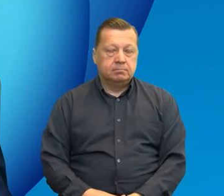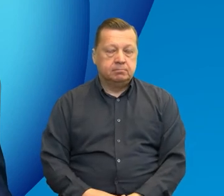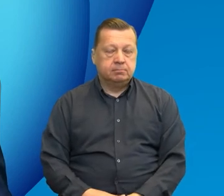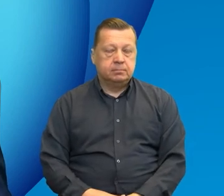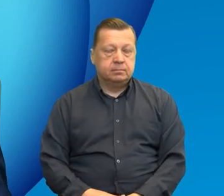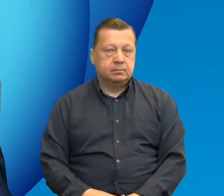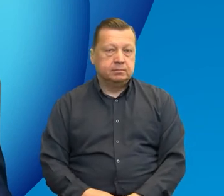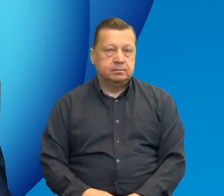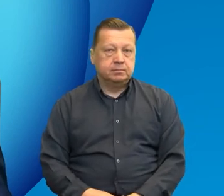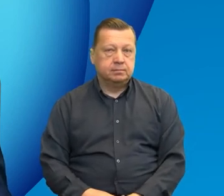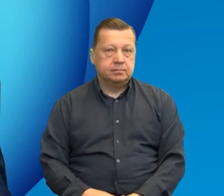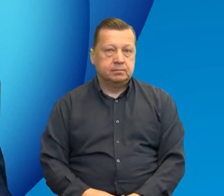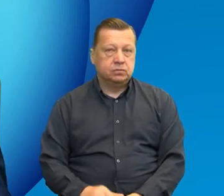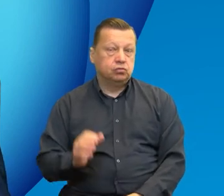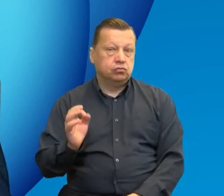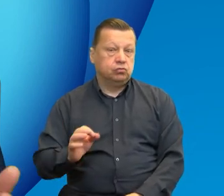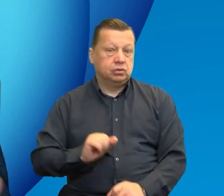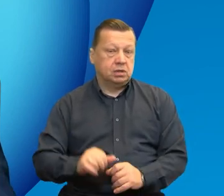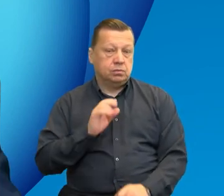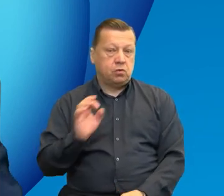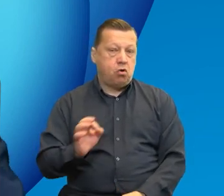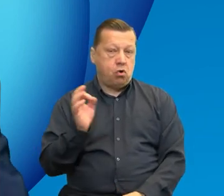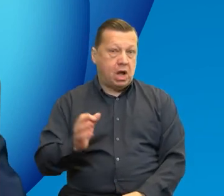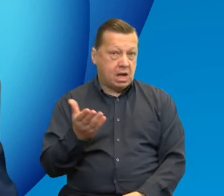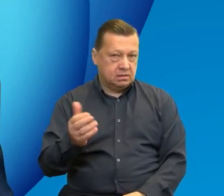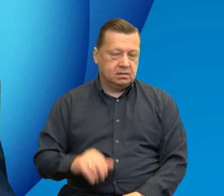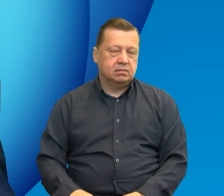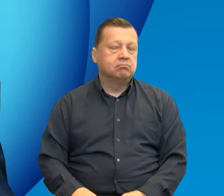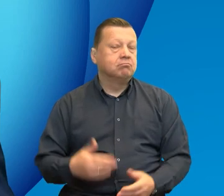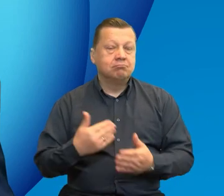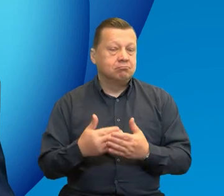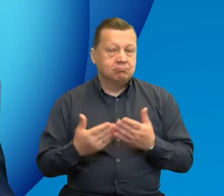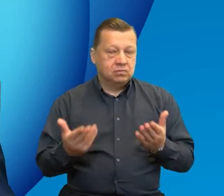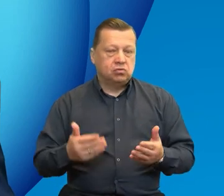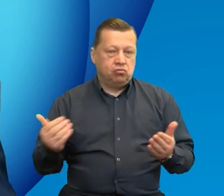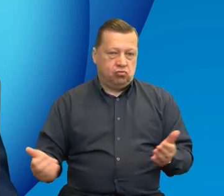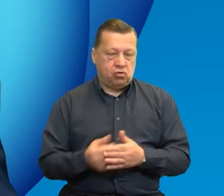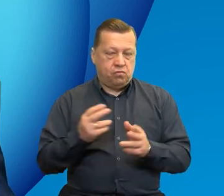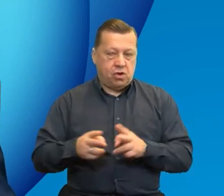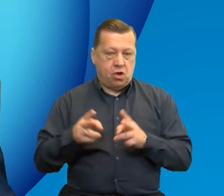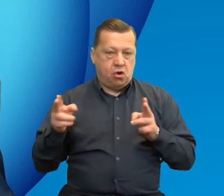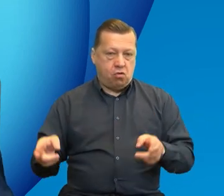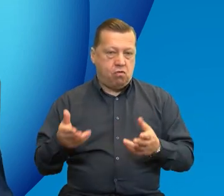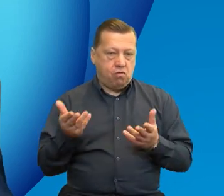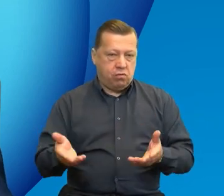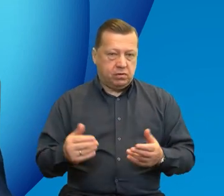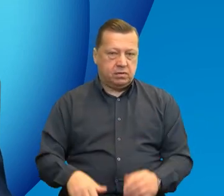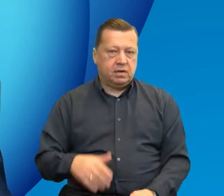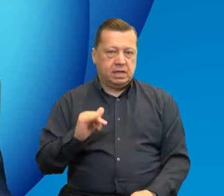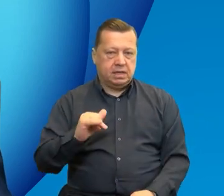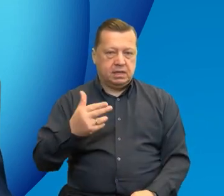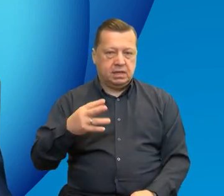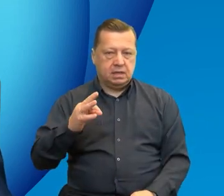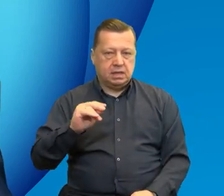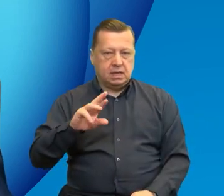okazji, można powiedzieć, tej inauguracji nowej edycji programów Interreg.